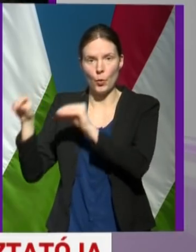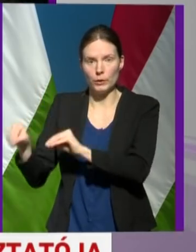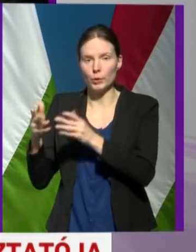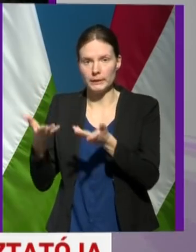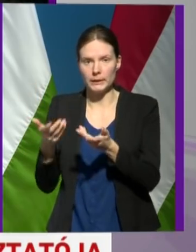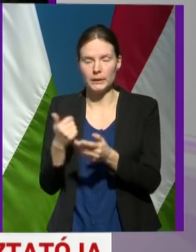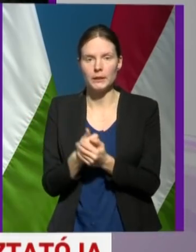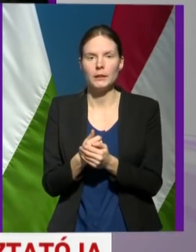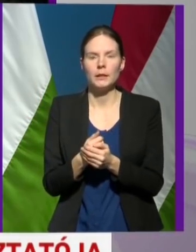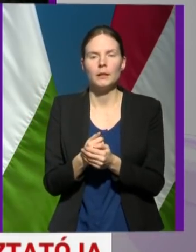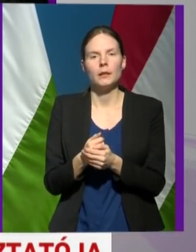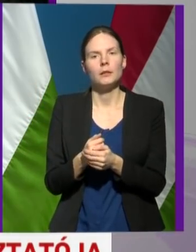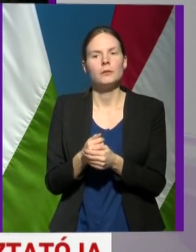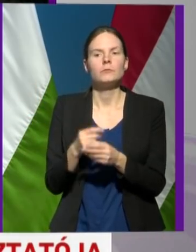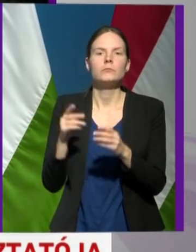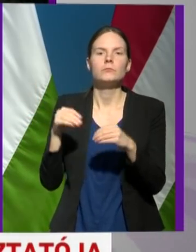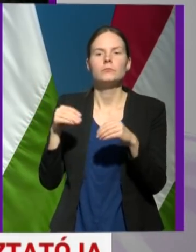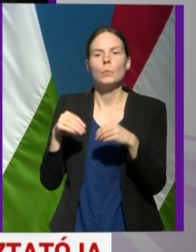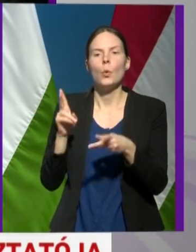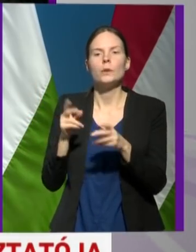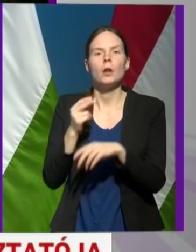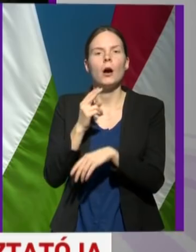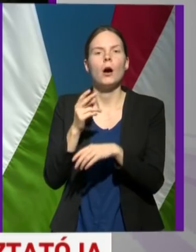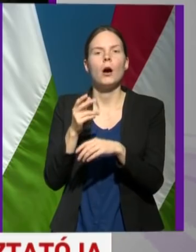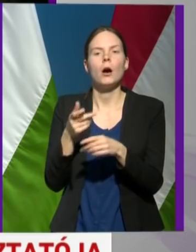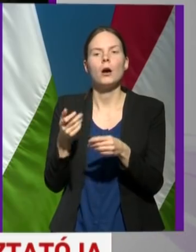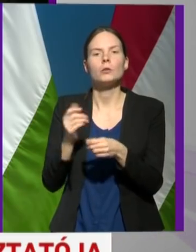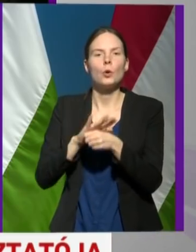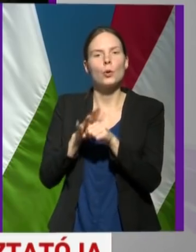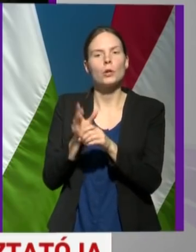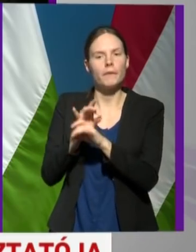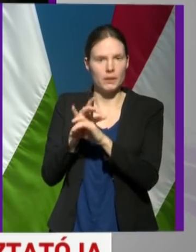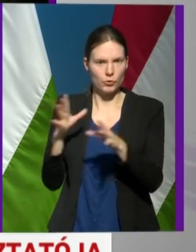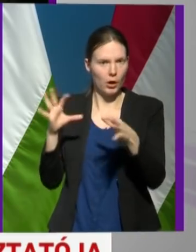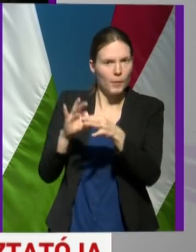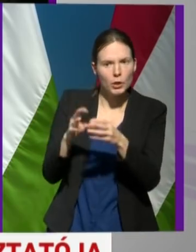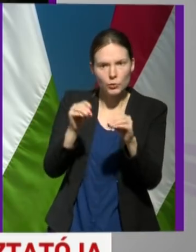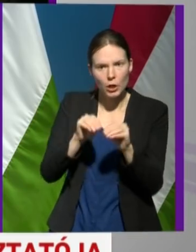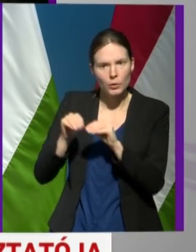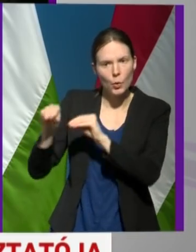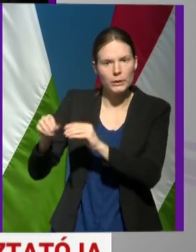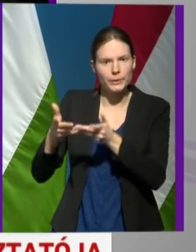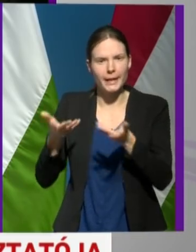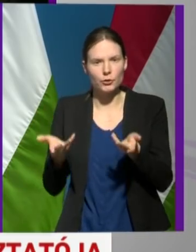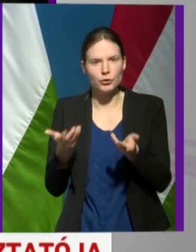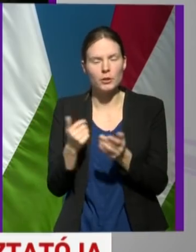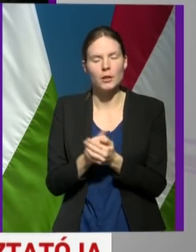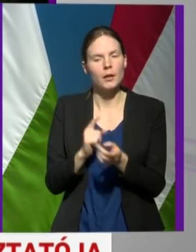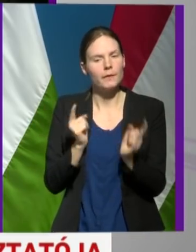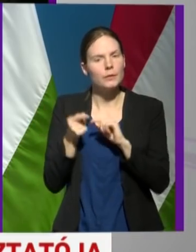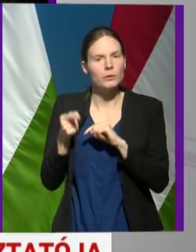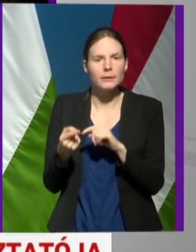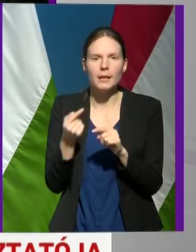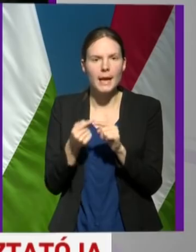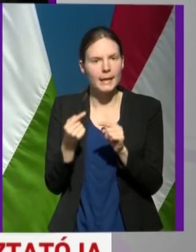a forrásaink arról beszéltek, hogy ez a koronavírussal összefüggésben van ez a mostani költöztetés. Viszont ennek a